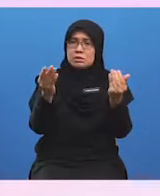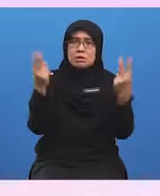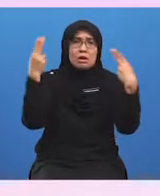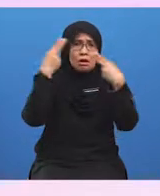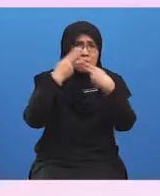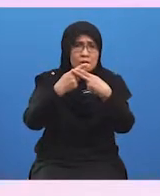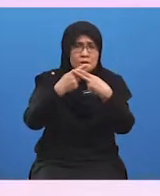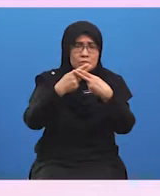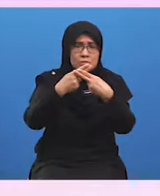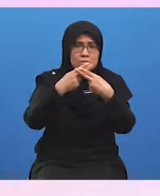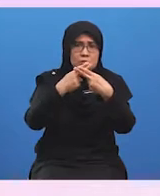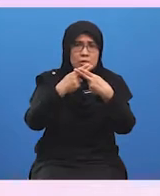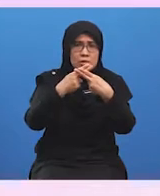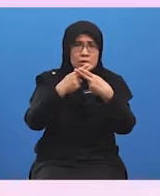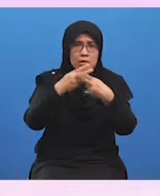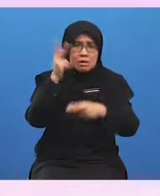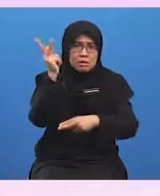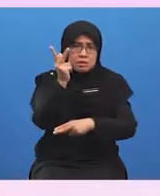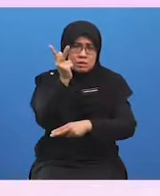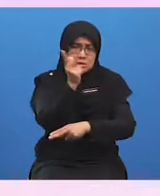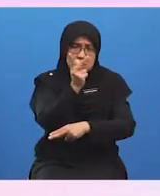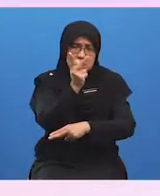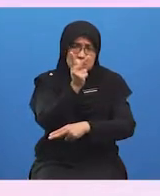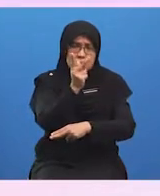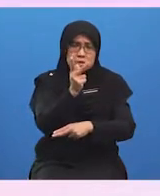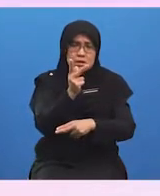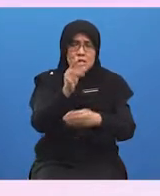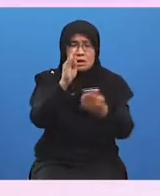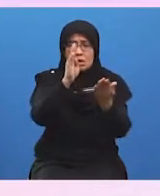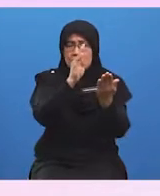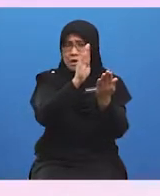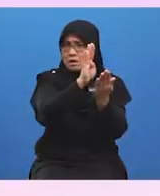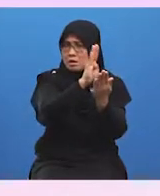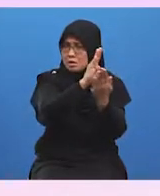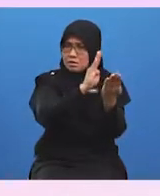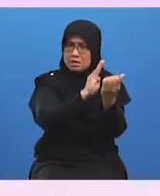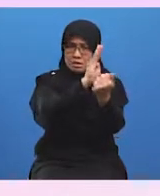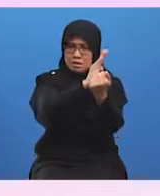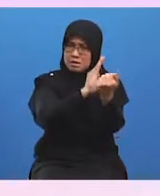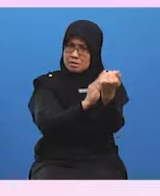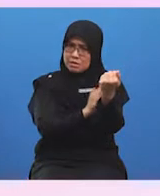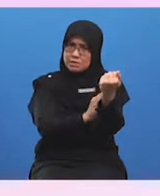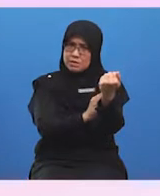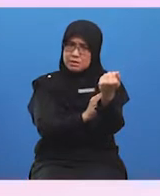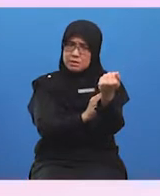bukan diperuntukkan untuk perusahaan seperti tempat kediaman, tempat perniagaan, malahan di